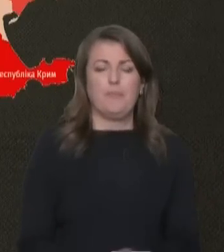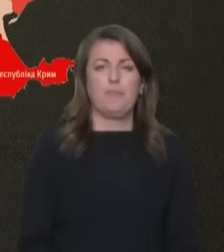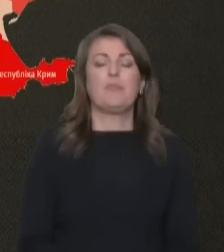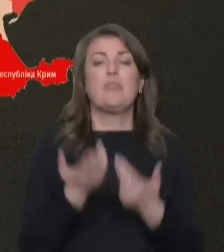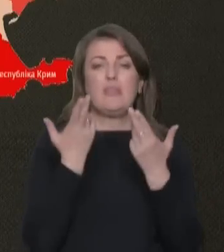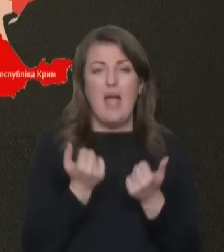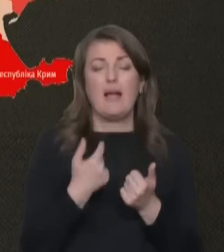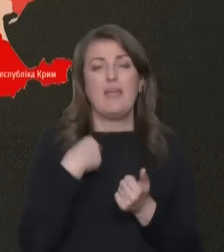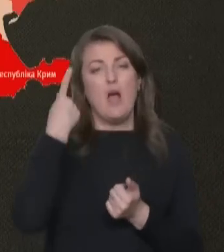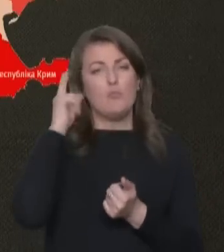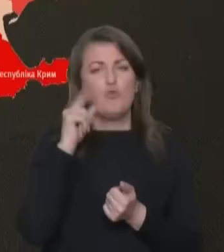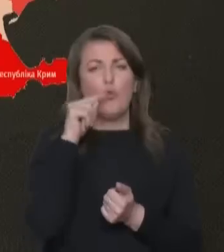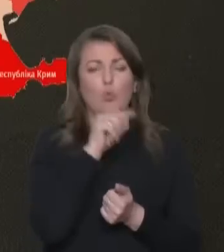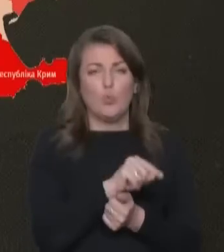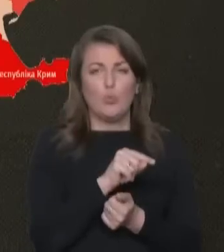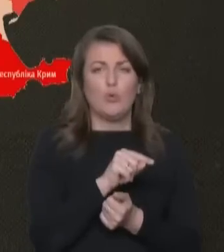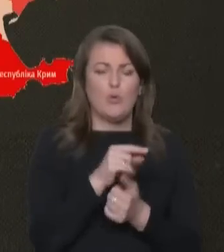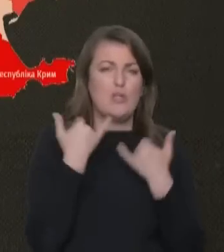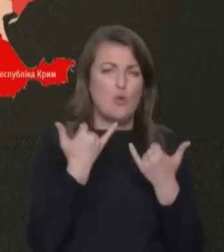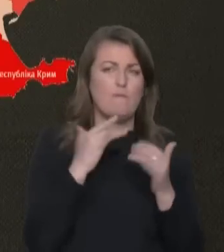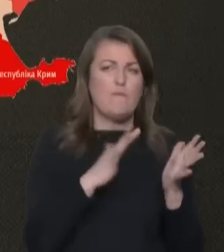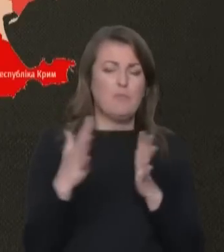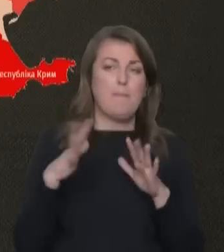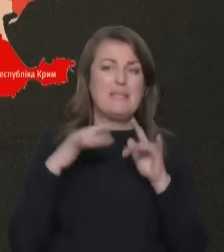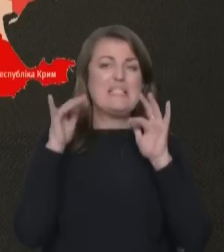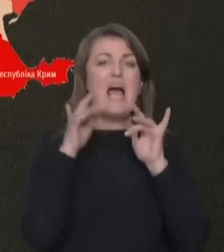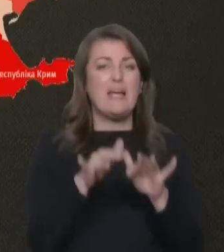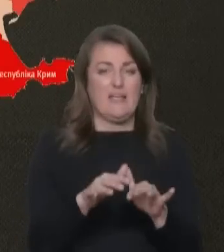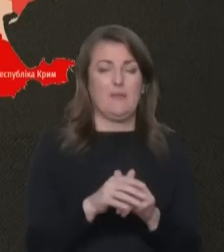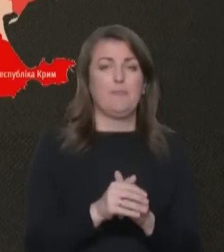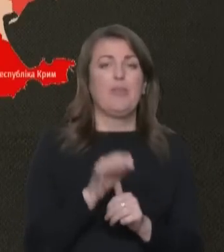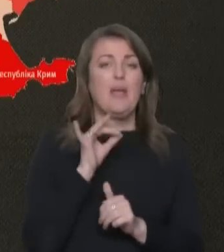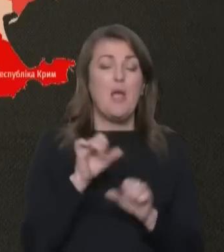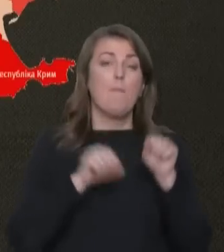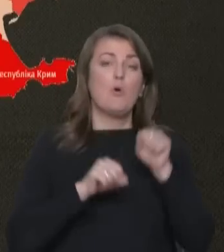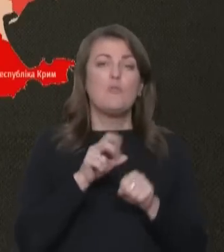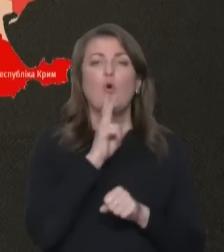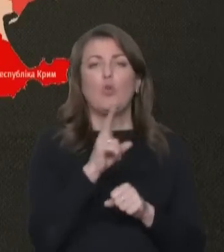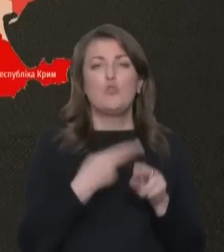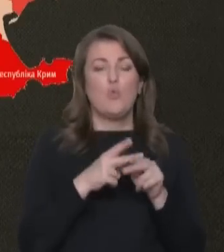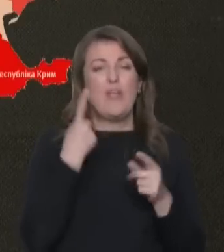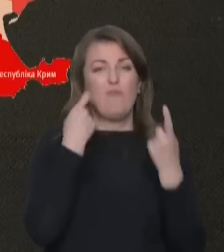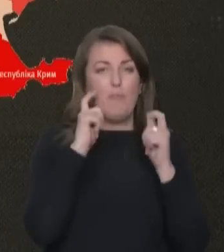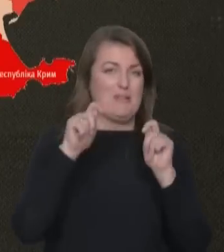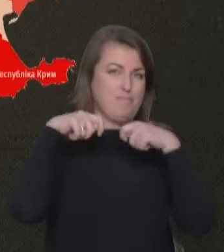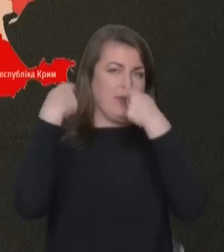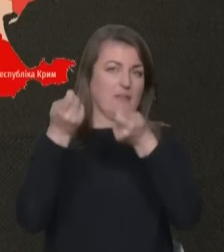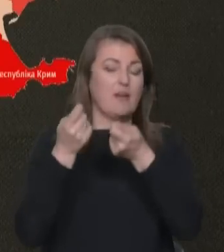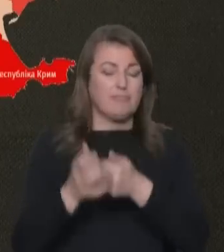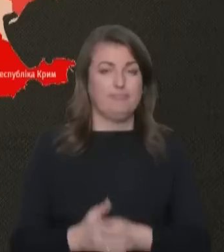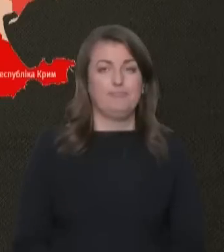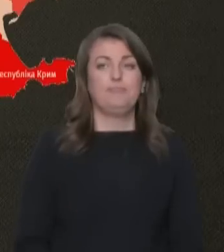Так, я думаю, тому, що тут сьогодні збувався захід і, можливо, хтось цю інформацію передав.